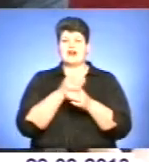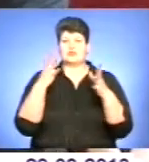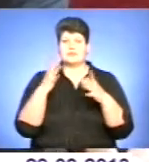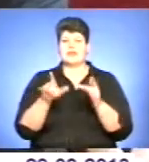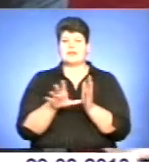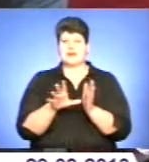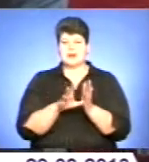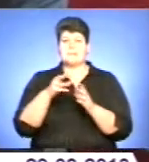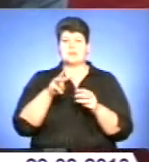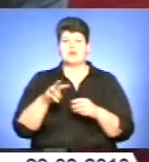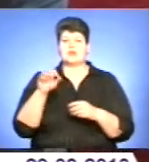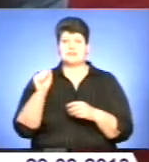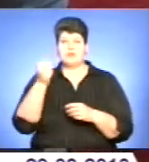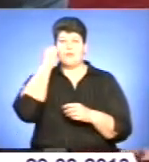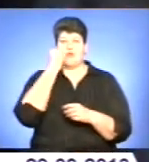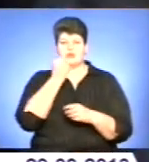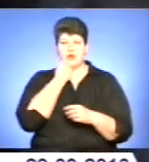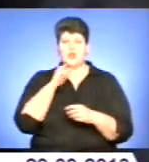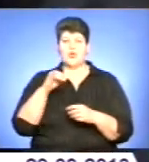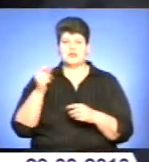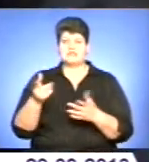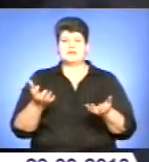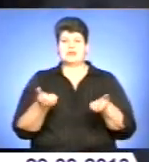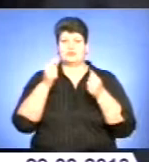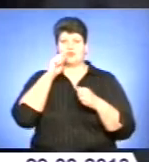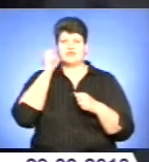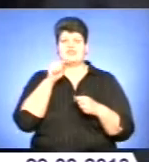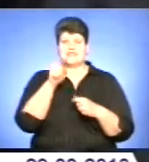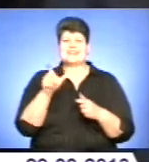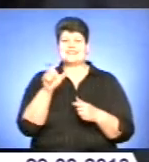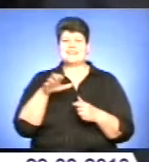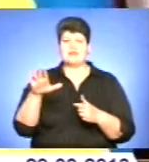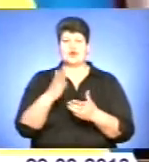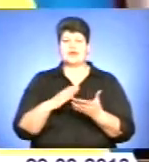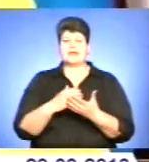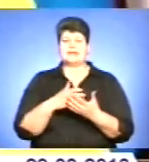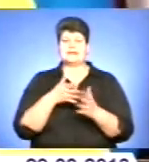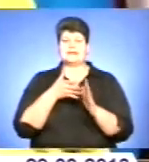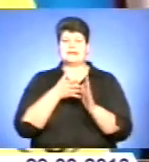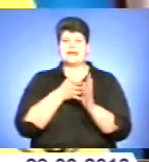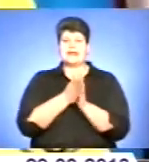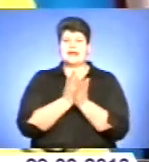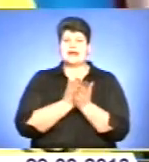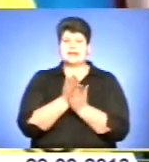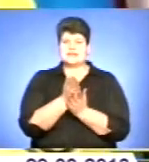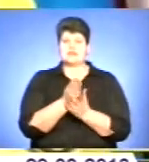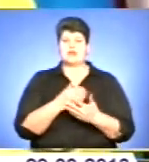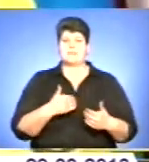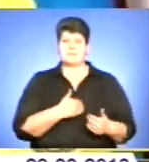Микола Азаров подякував угорцям за підтримку України в її євроінтеграційних прагненнях. Ми затронули також питання,